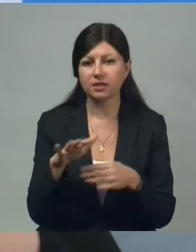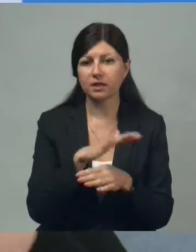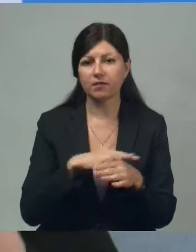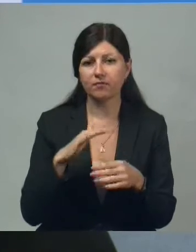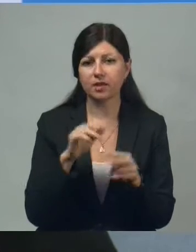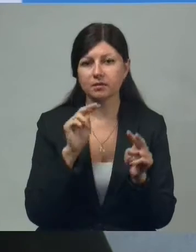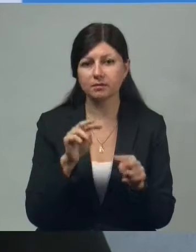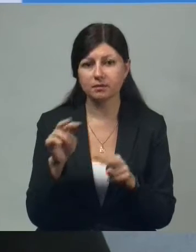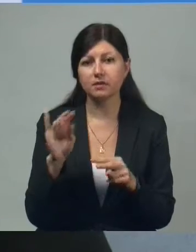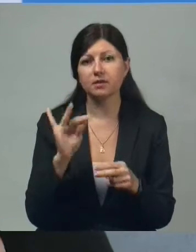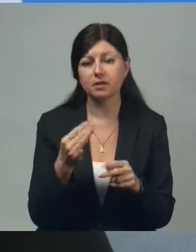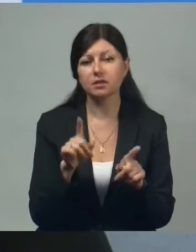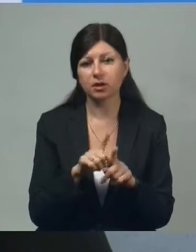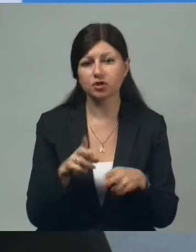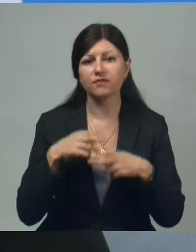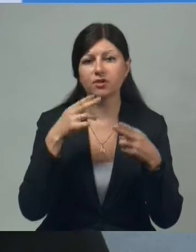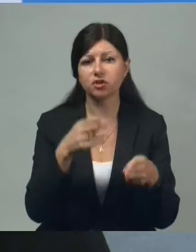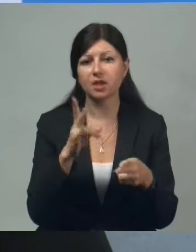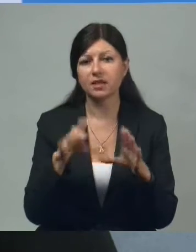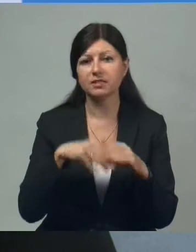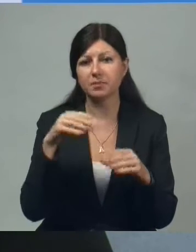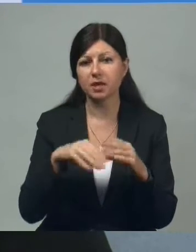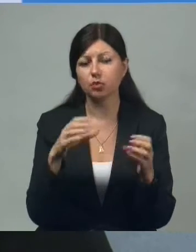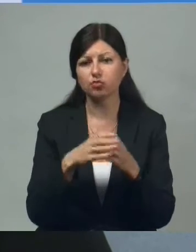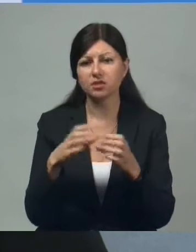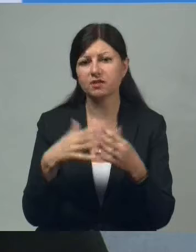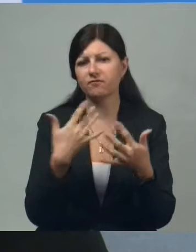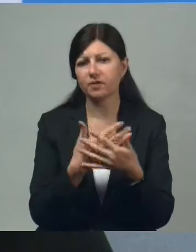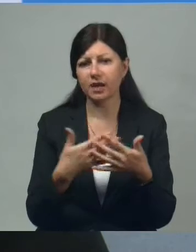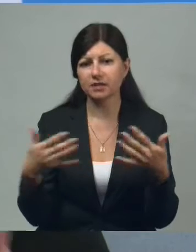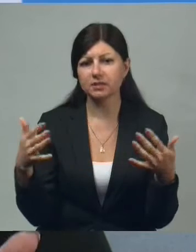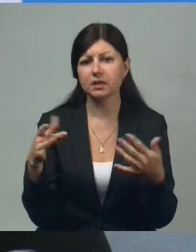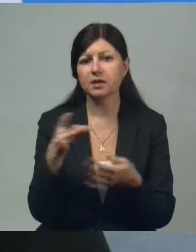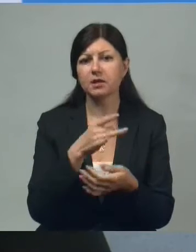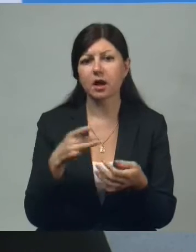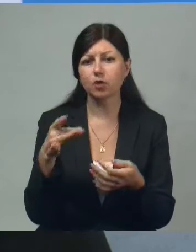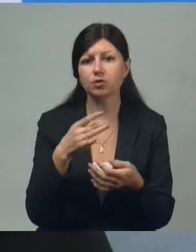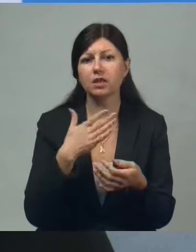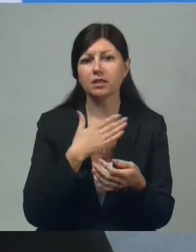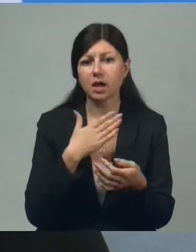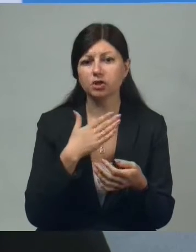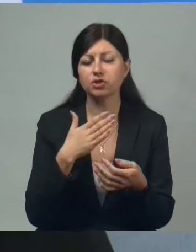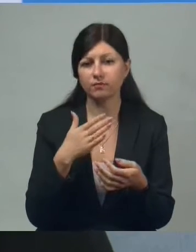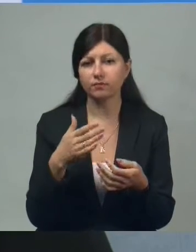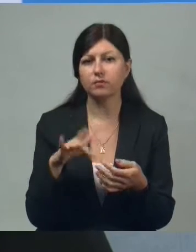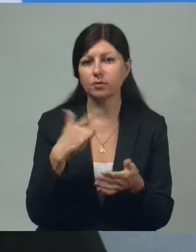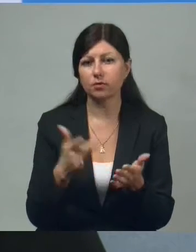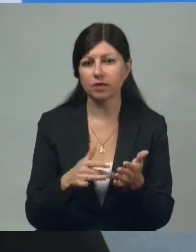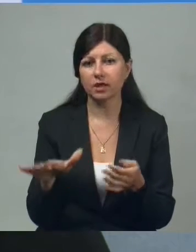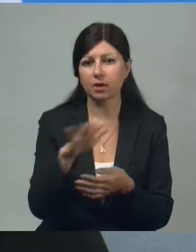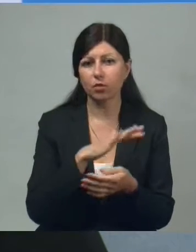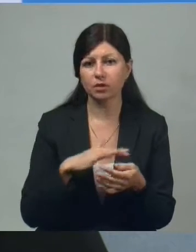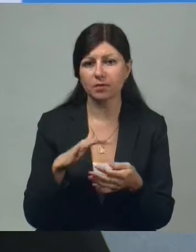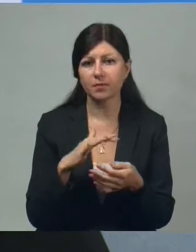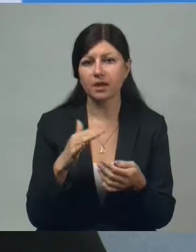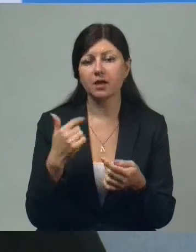выезжали на избирательные участки в разные районы нашего региона. Я хочу